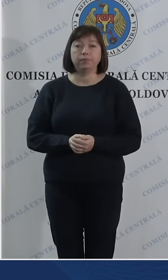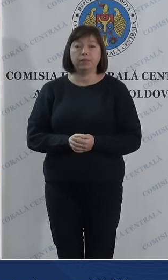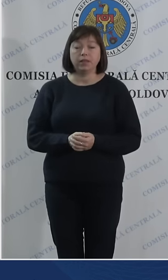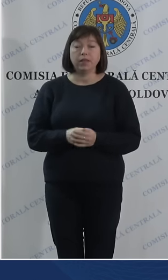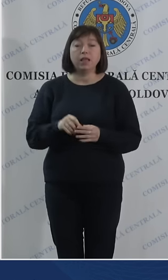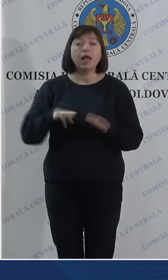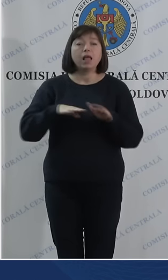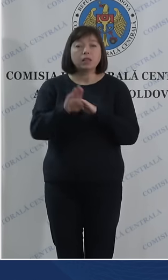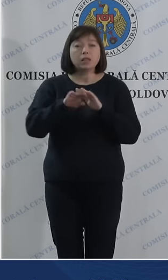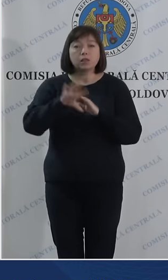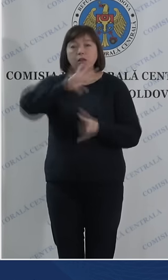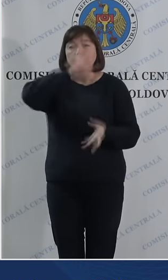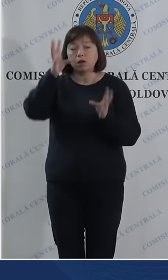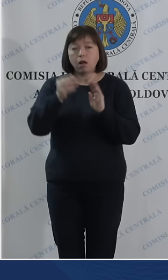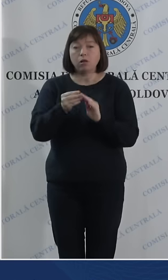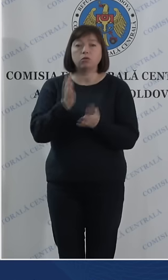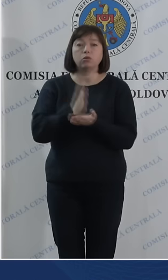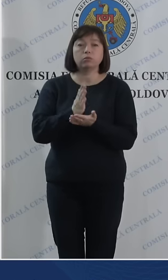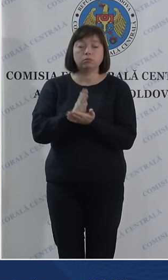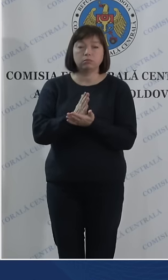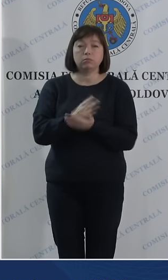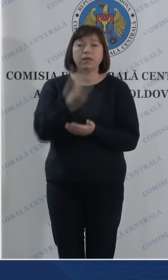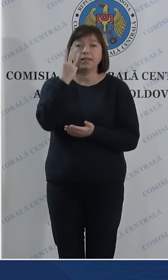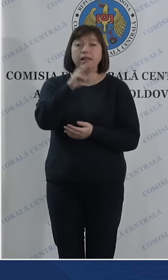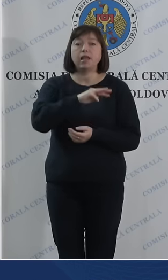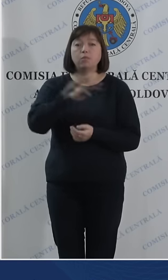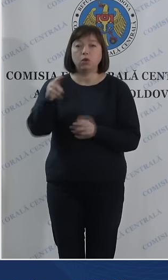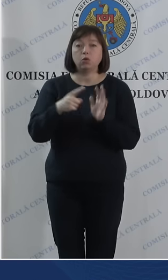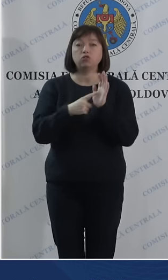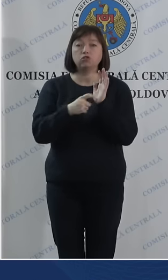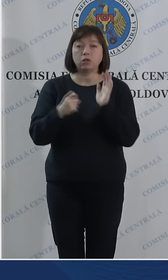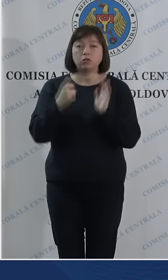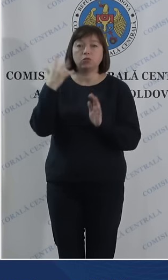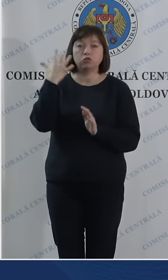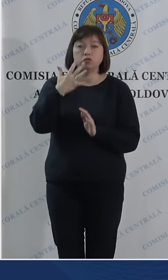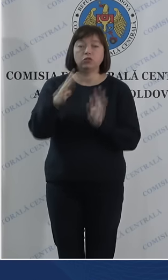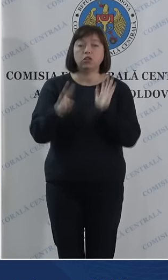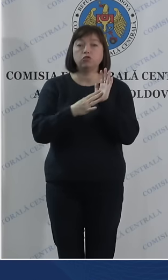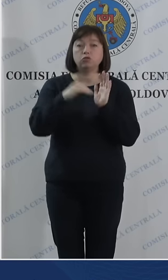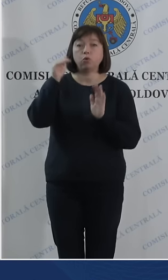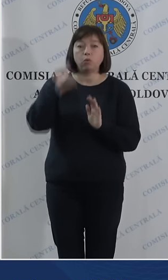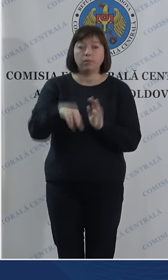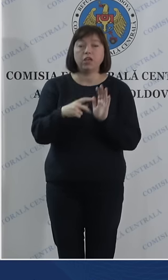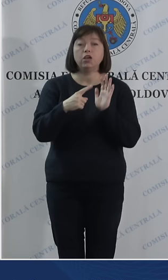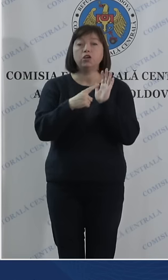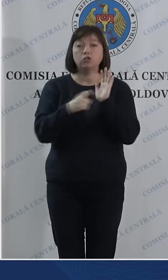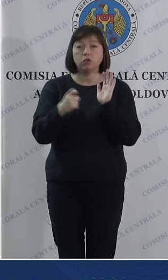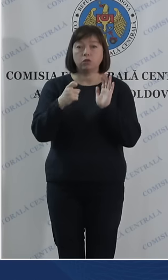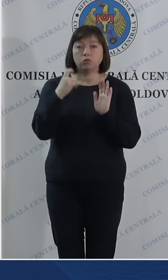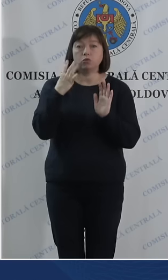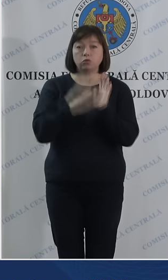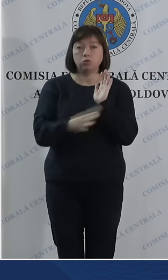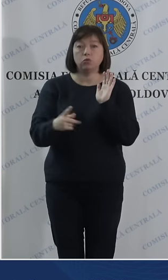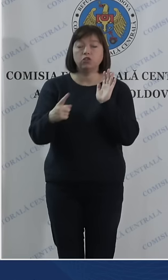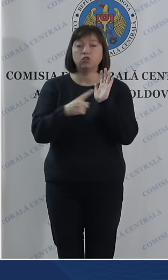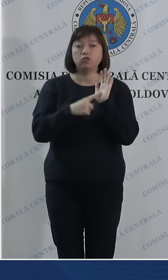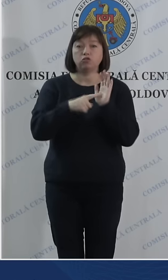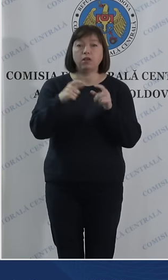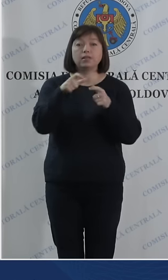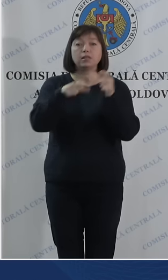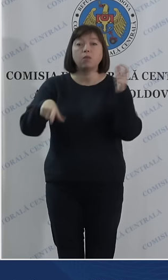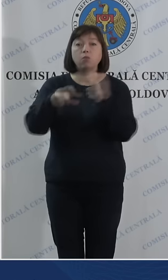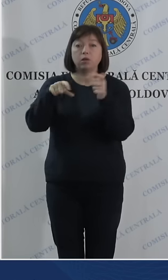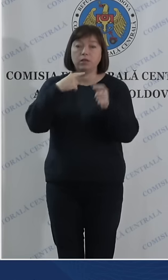Tirajul total a constituit 3.659.696 de